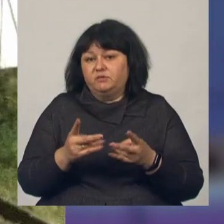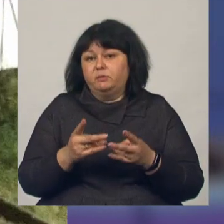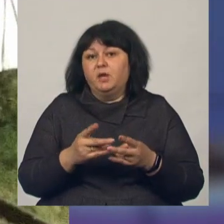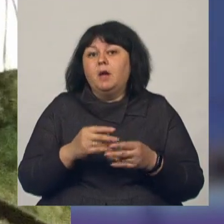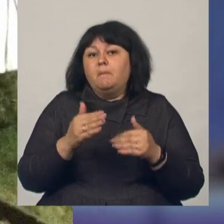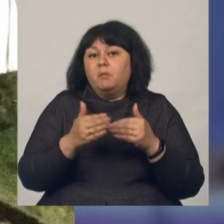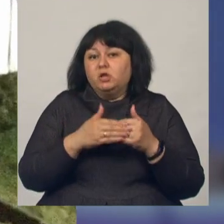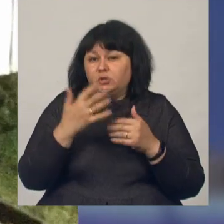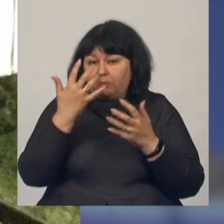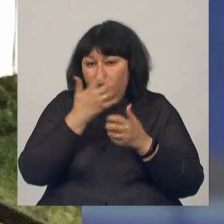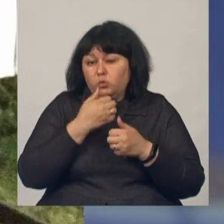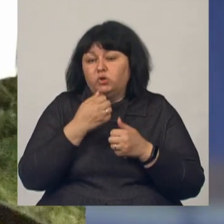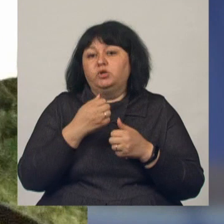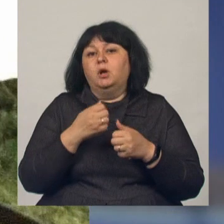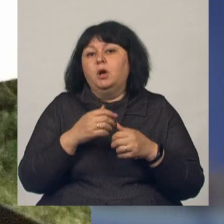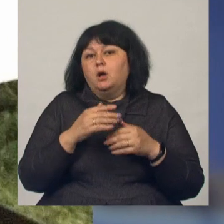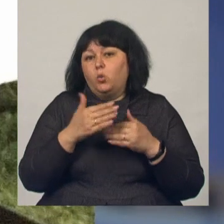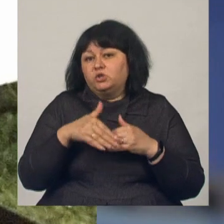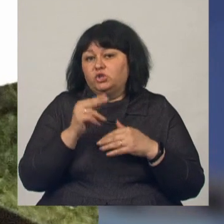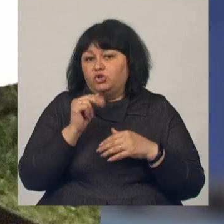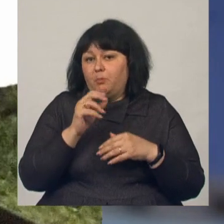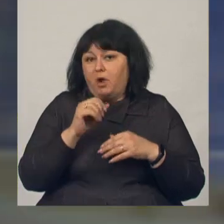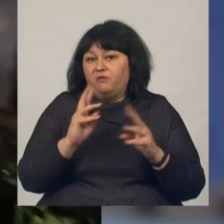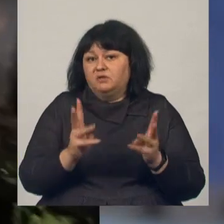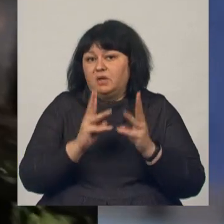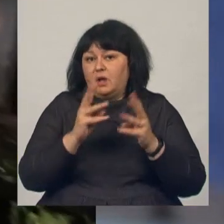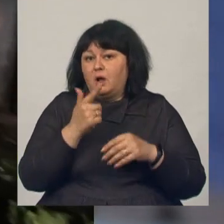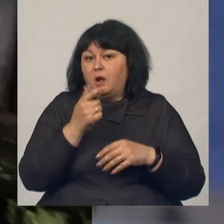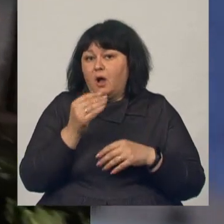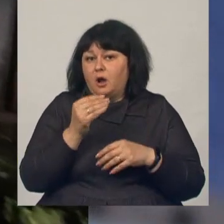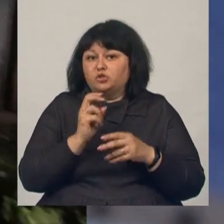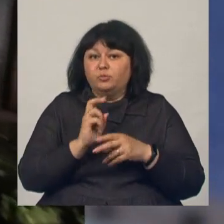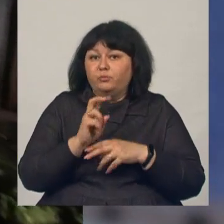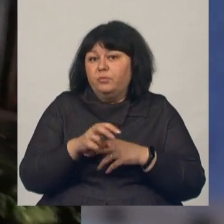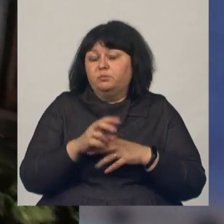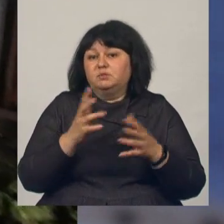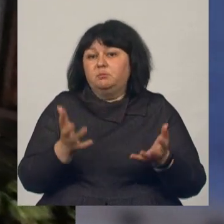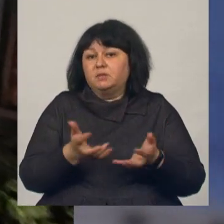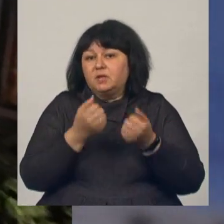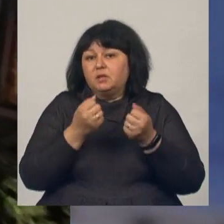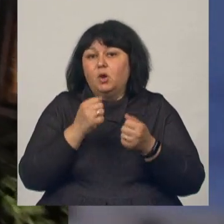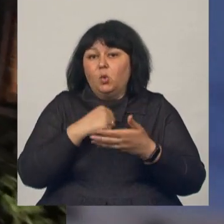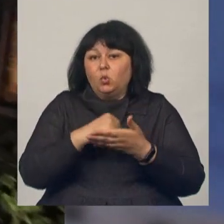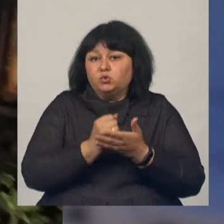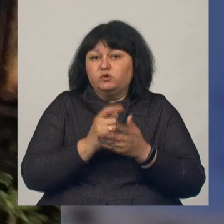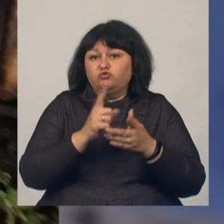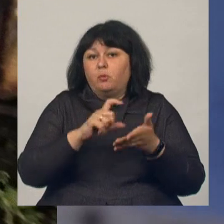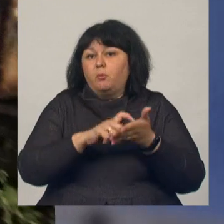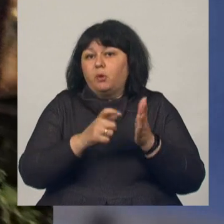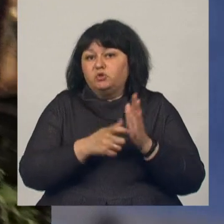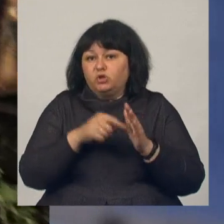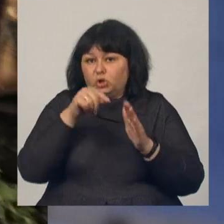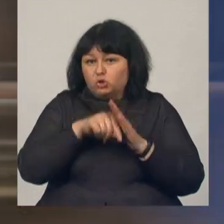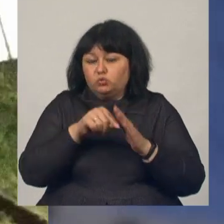Ближе к полуночи в Белгороде на улице Чапаева загорелся гараж. Прибыв на место, спасатели установили, что помещение изнутри